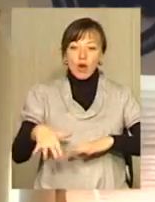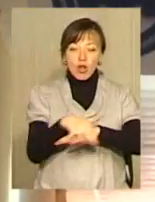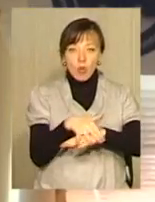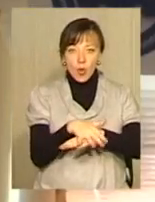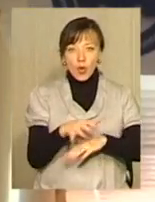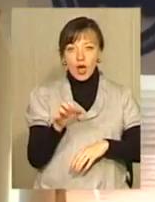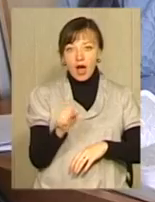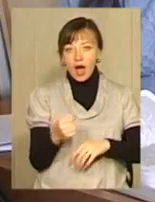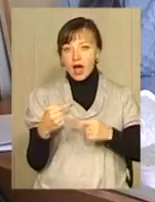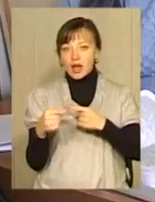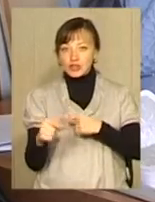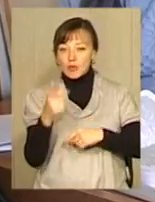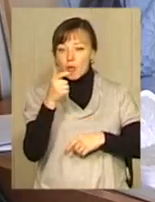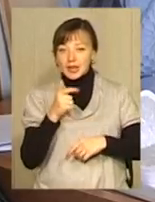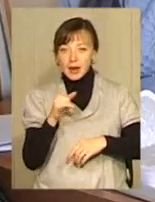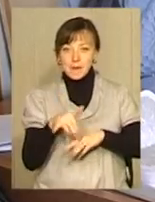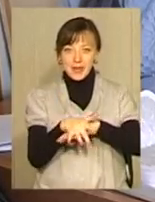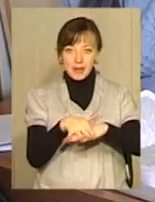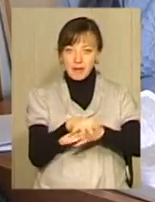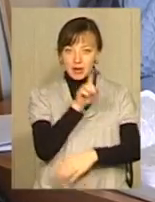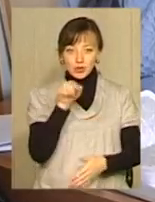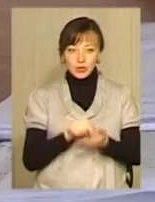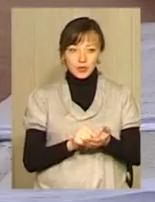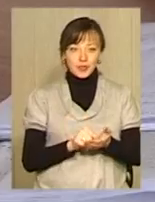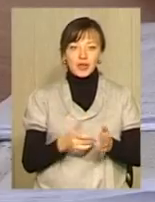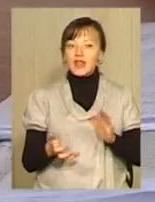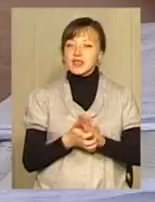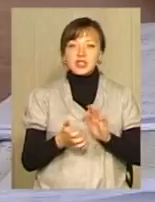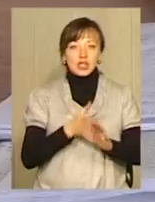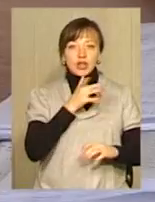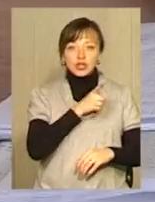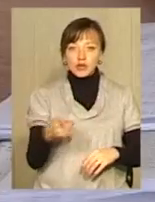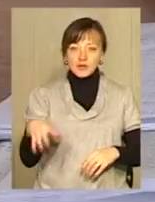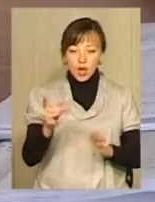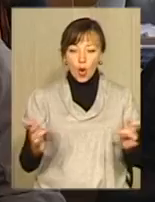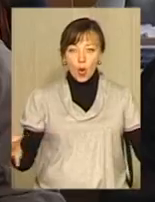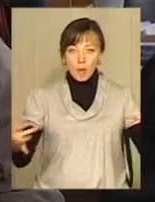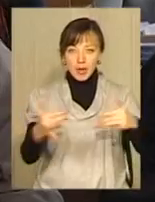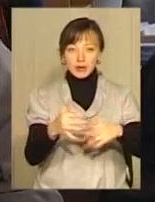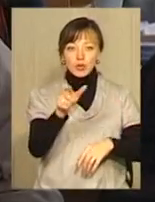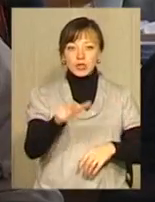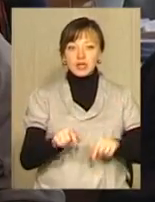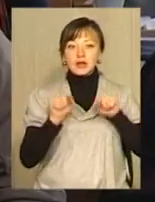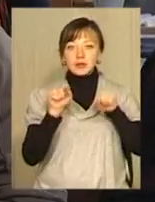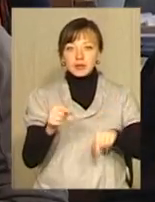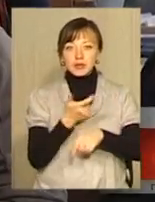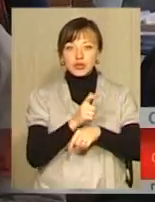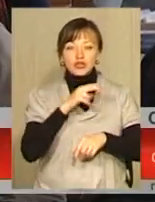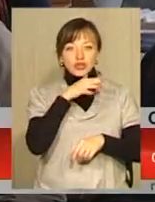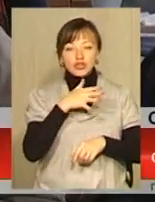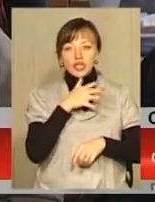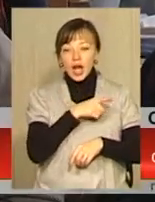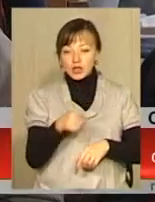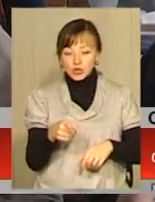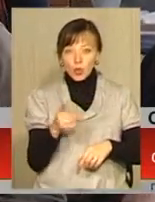гуманітаріям – математику. Вистачає часу, щоб все охопити. Якби людина більше приділила часу тому